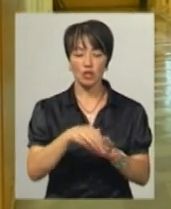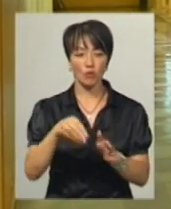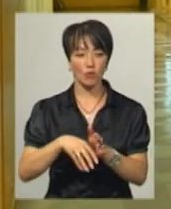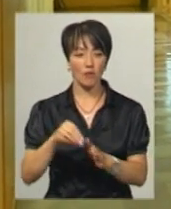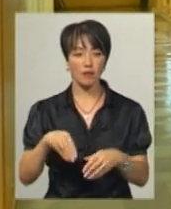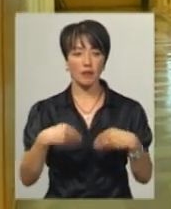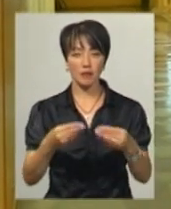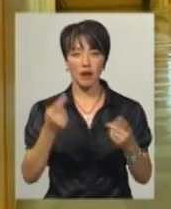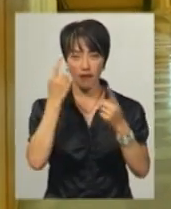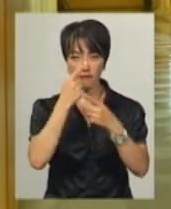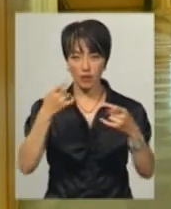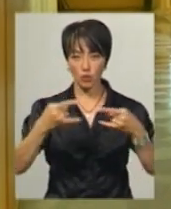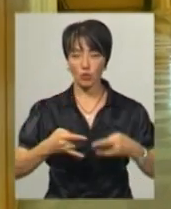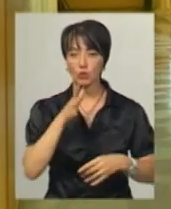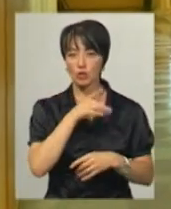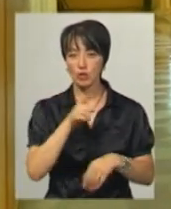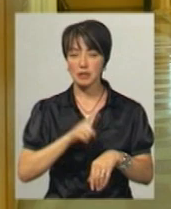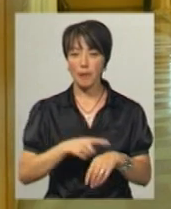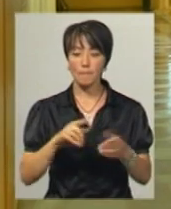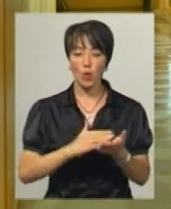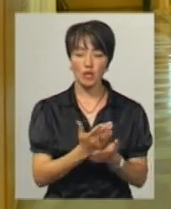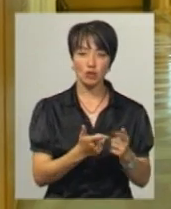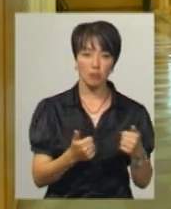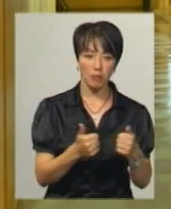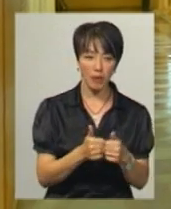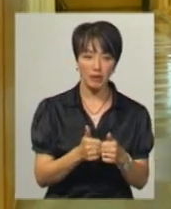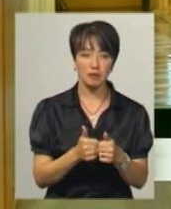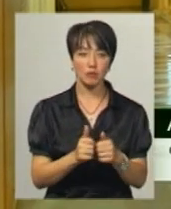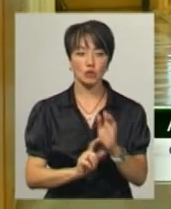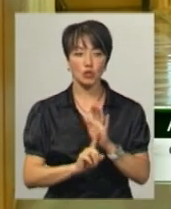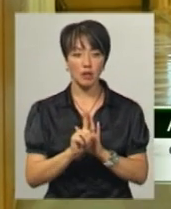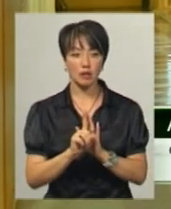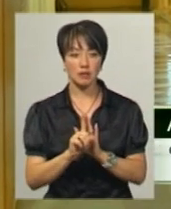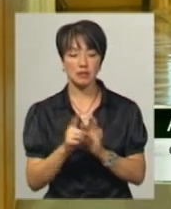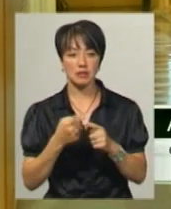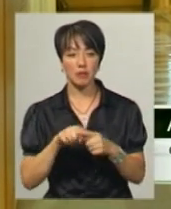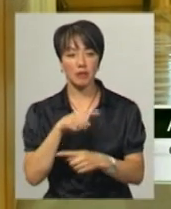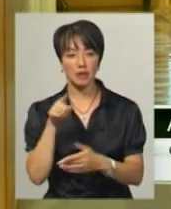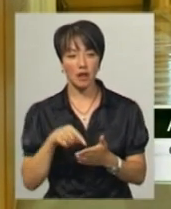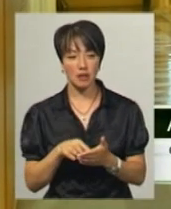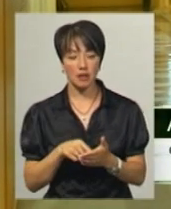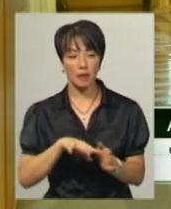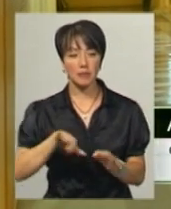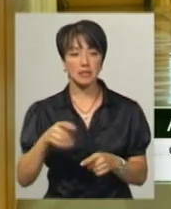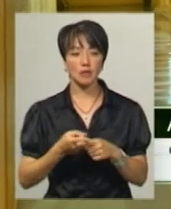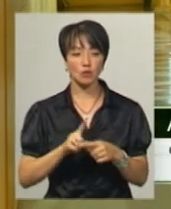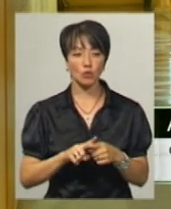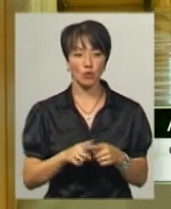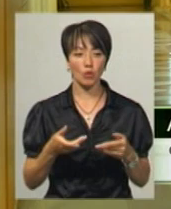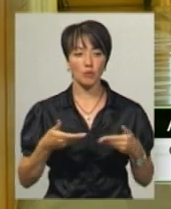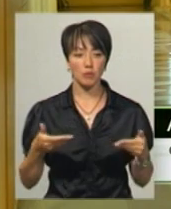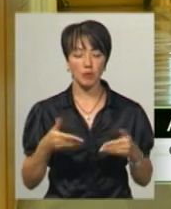надання ефірного часу для партій, для політичних партій. З цього ми почали, власне, це питання. Після цього ми